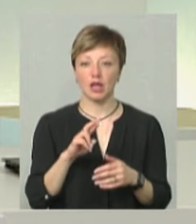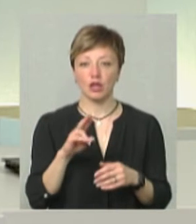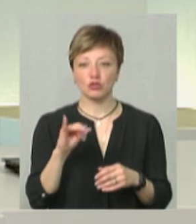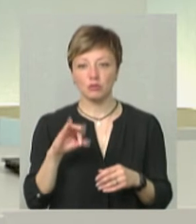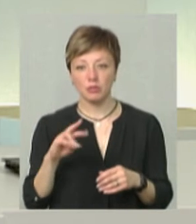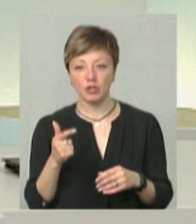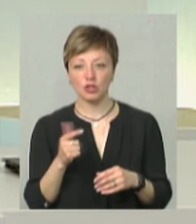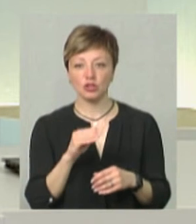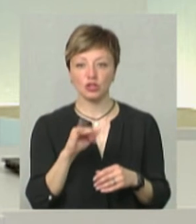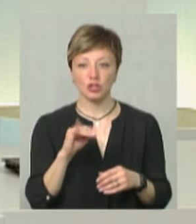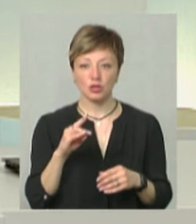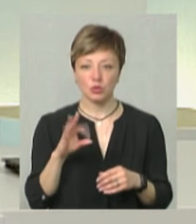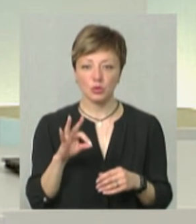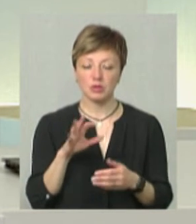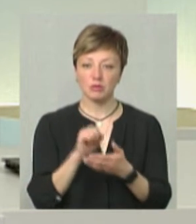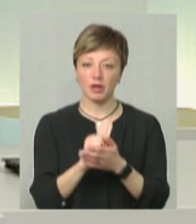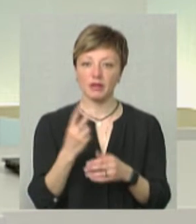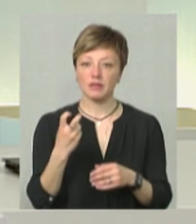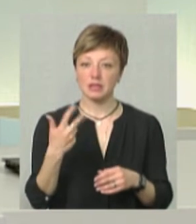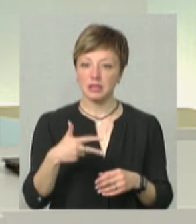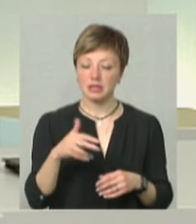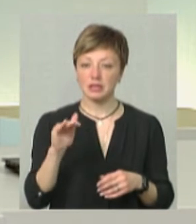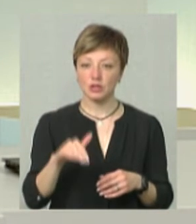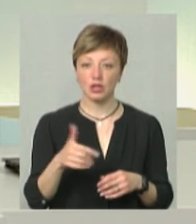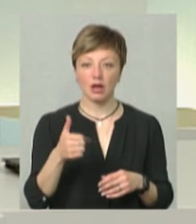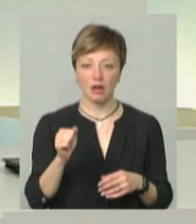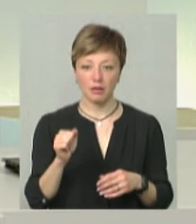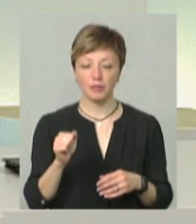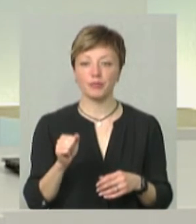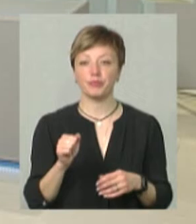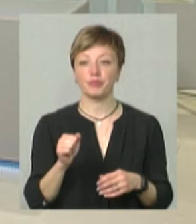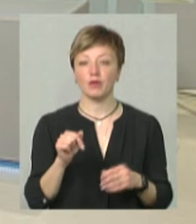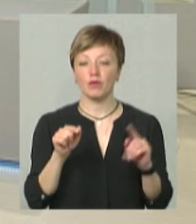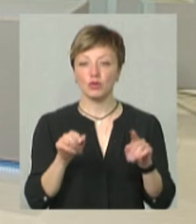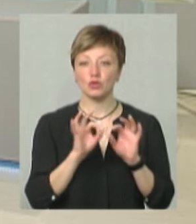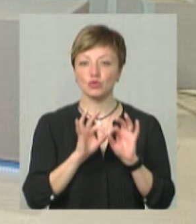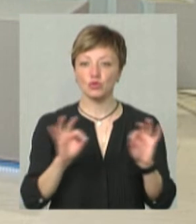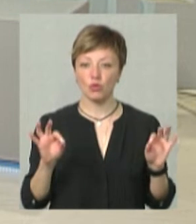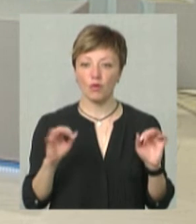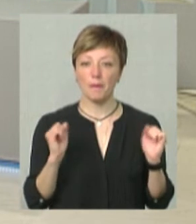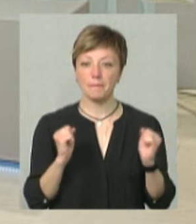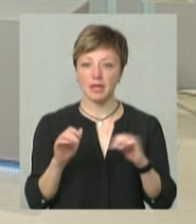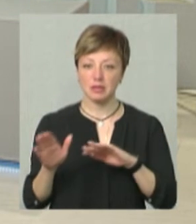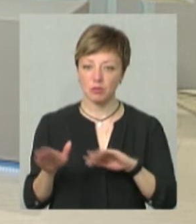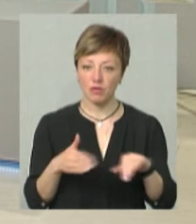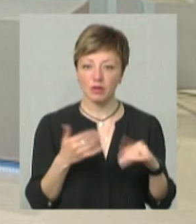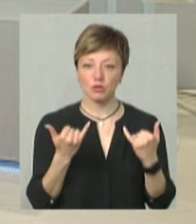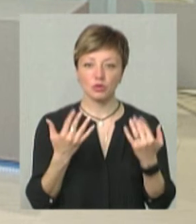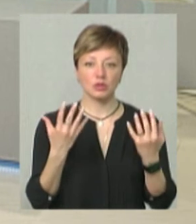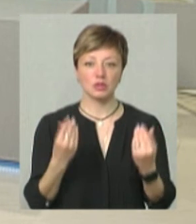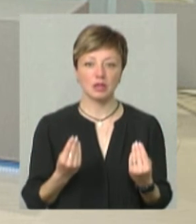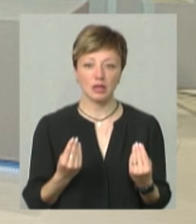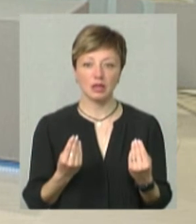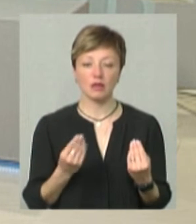ячмінь, озима жито, вони займають 230 тисяч гектарів. Вони чудово перезимували і на сьогоднішній день